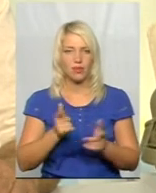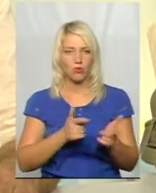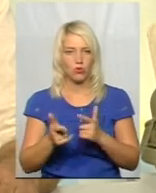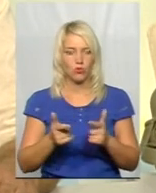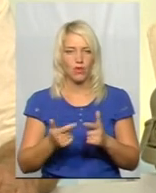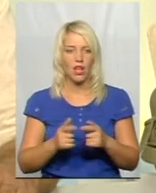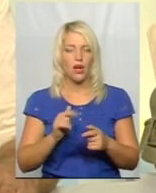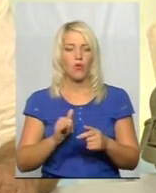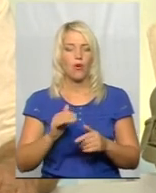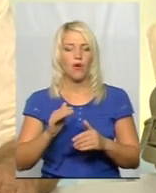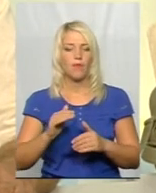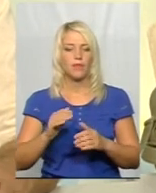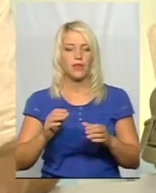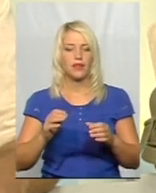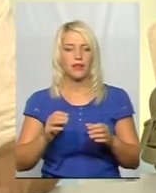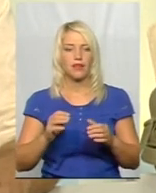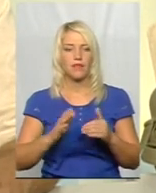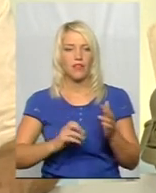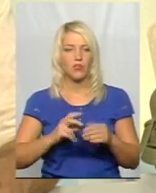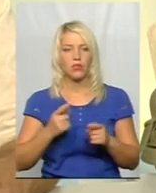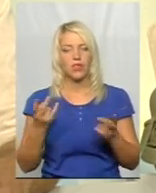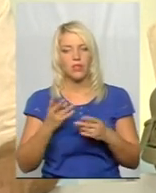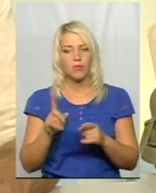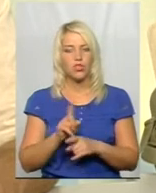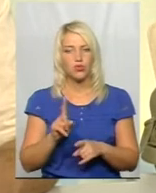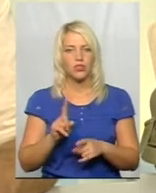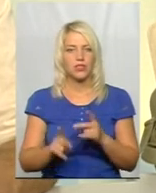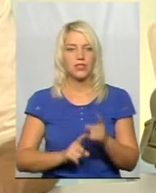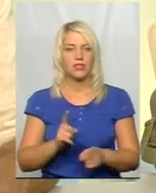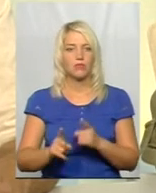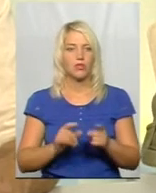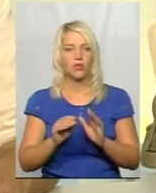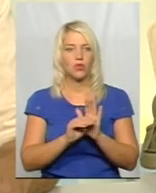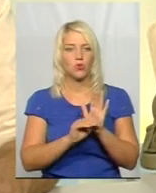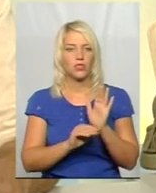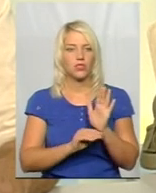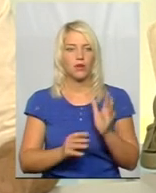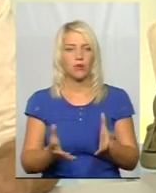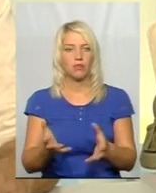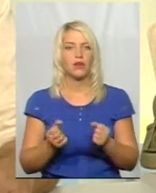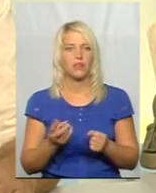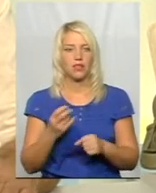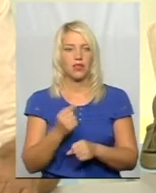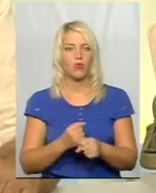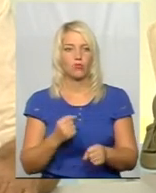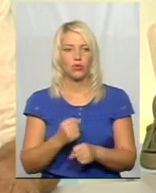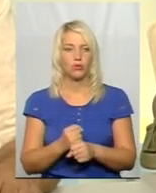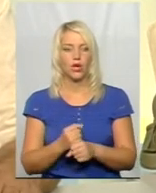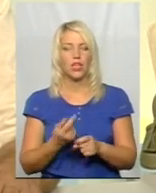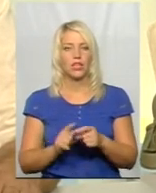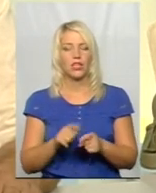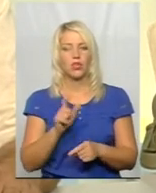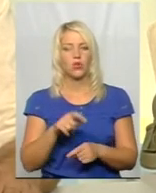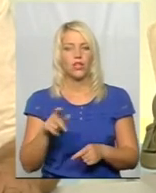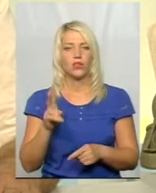кваліфікованих робітників. Мабуть, щось потрібно було би змінювати в системі прийняття на роботу тих людей,